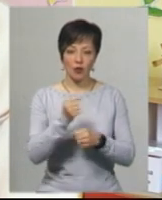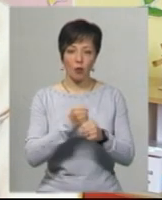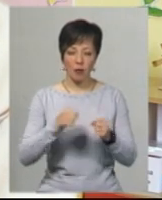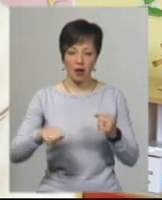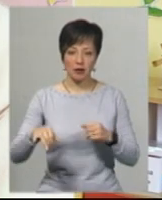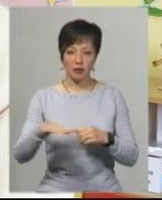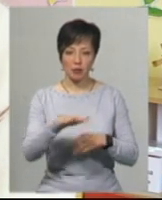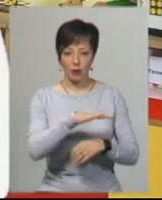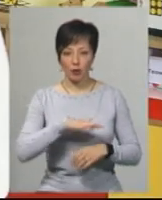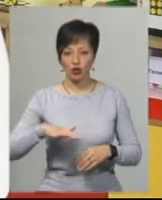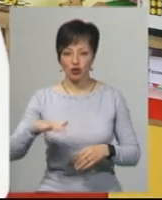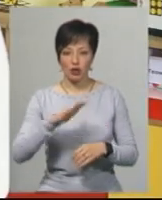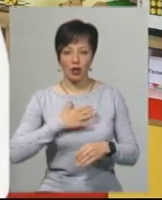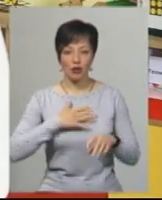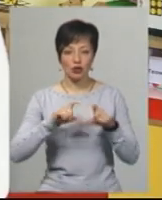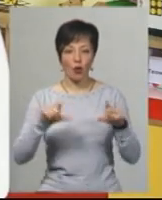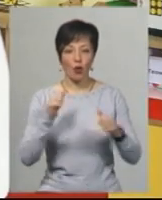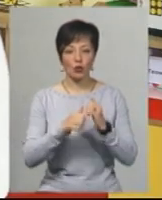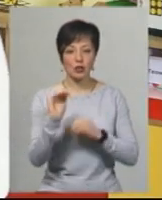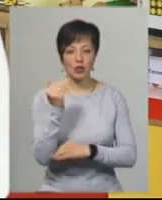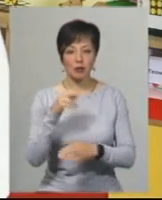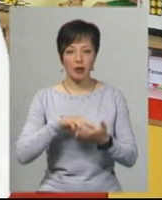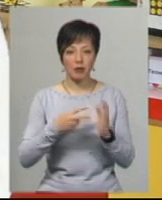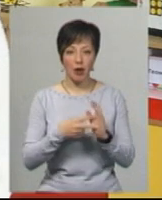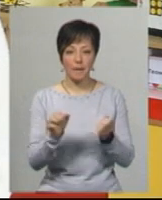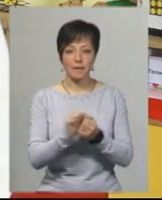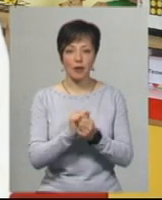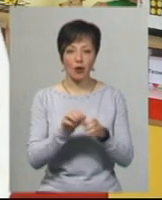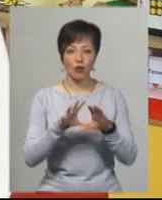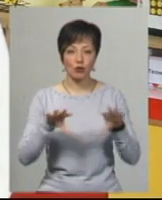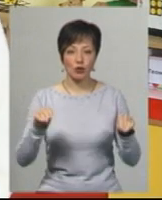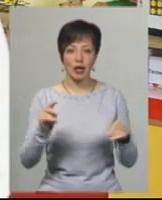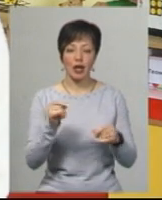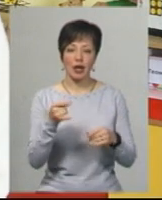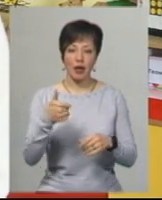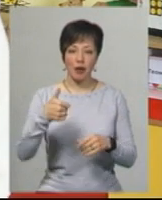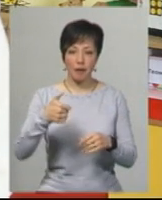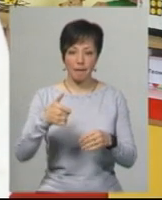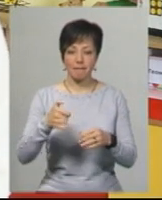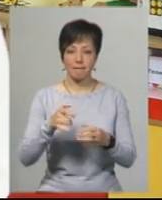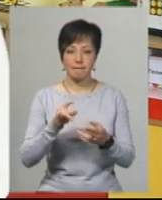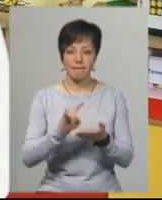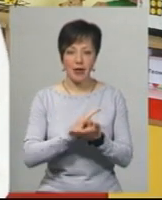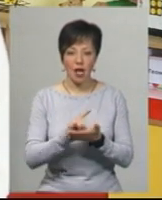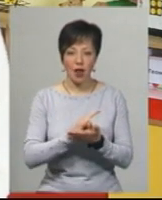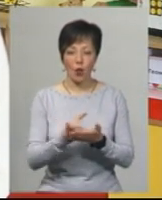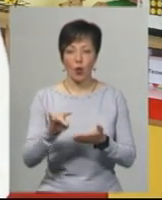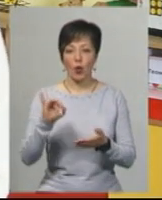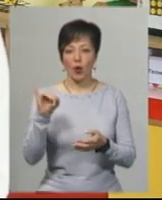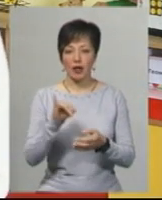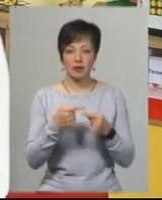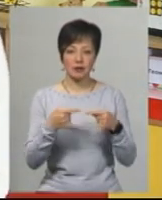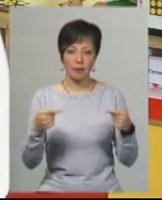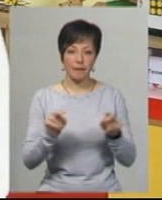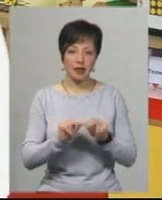приміщення дошкільного закладу. На кожну дитину передбачено і паперові рушники, і рідке мило, тобто і усі дезасоби для